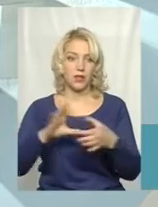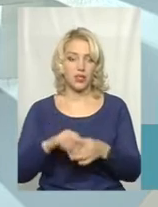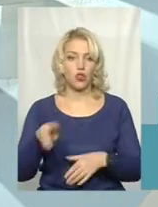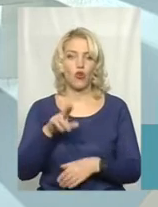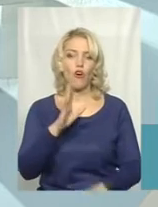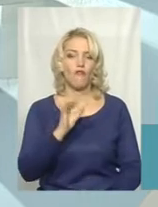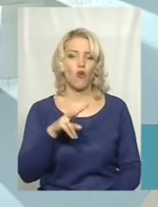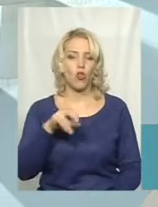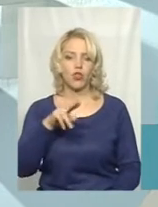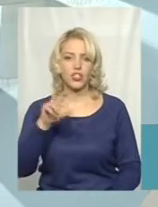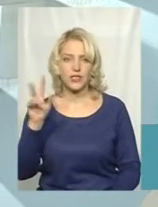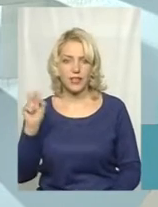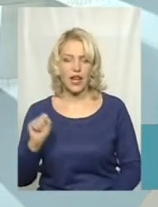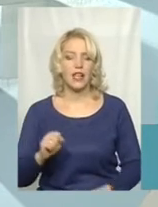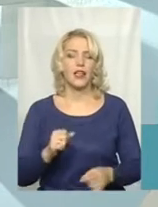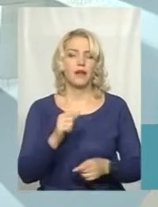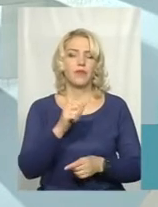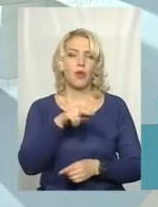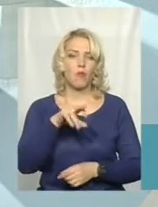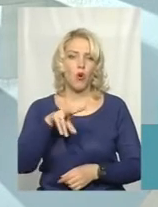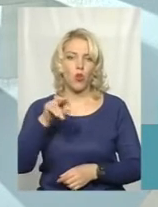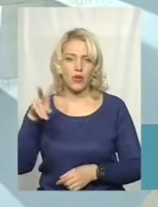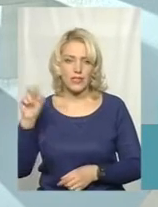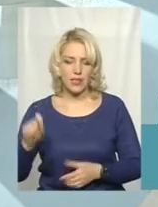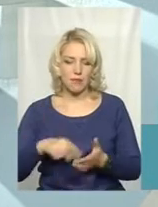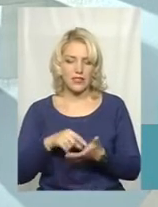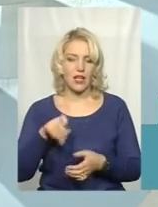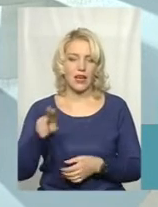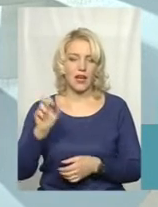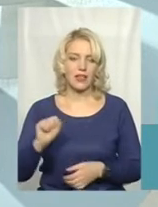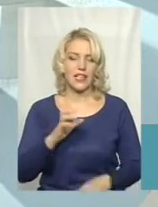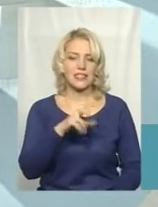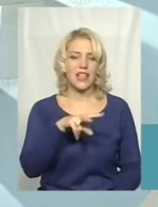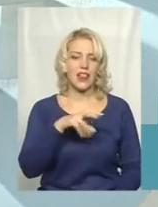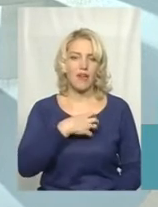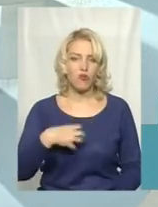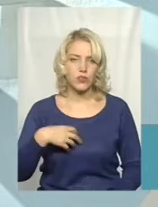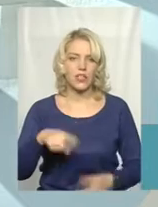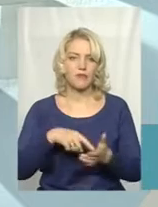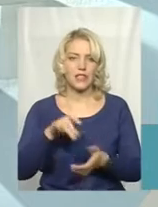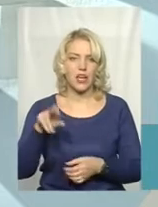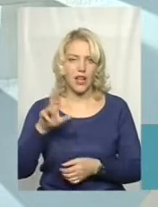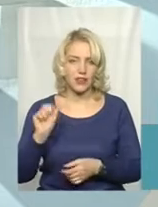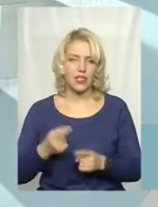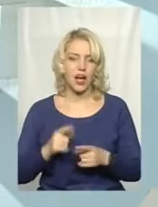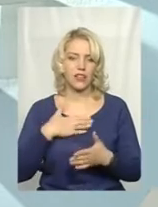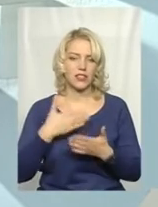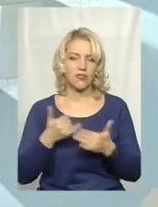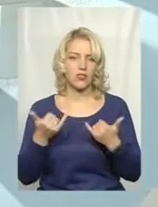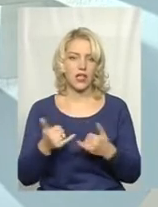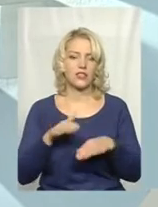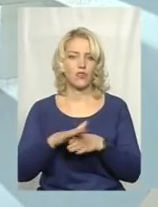Волочийської міської ради, до Полонцької міської ради, до Славутської міської ради. Зараз дуже активно